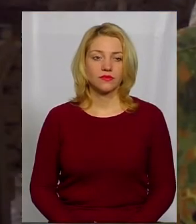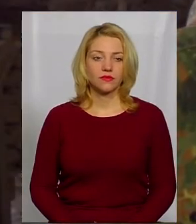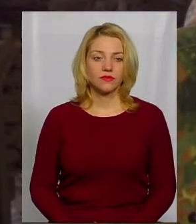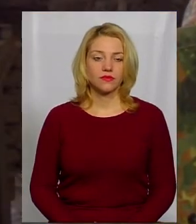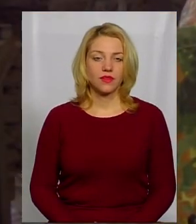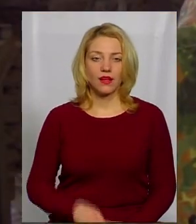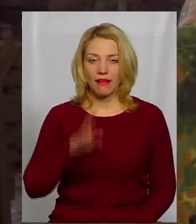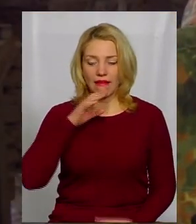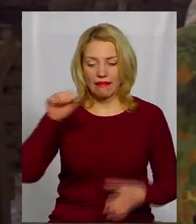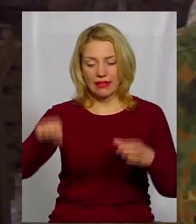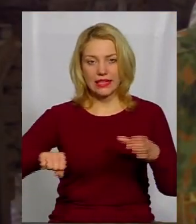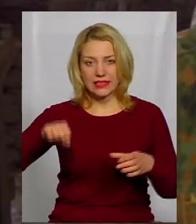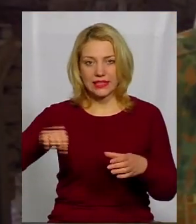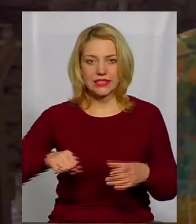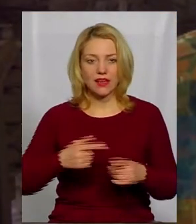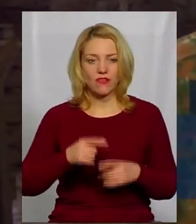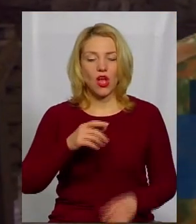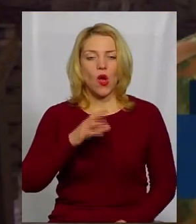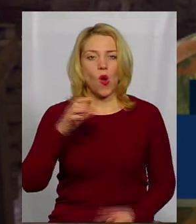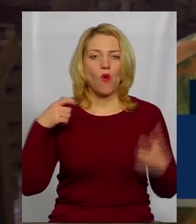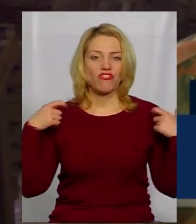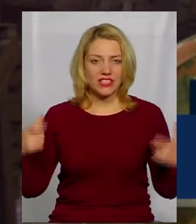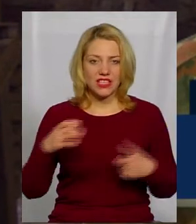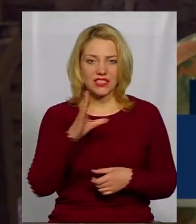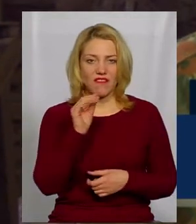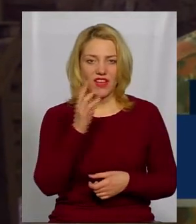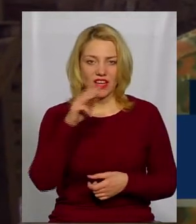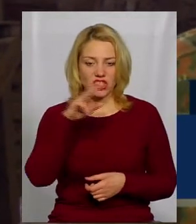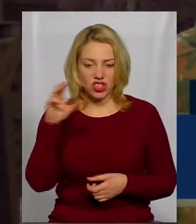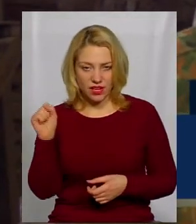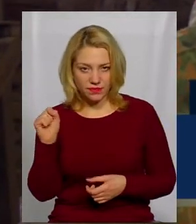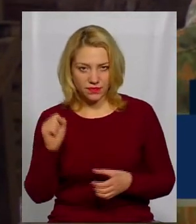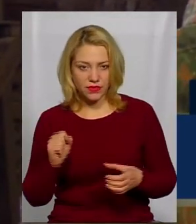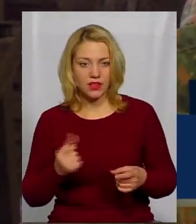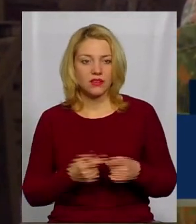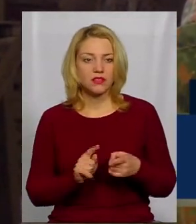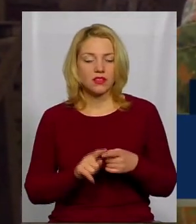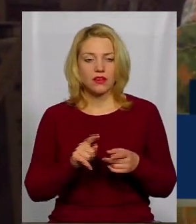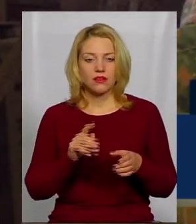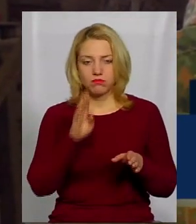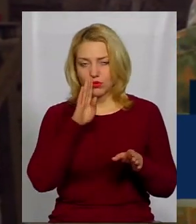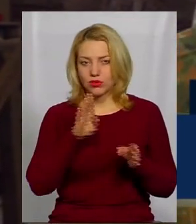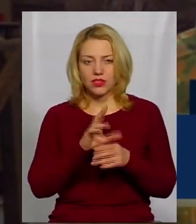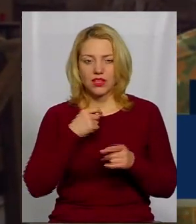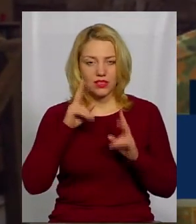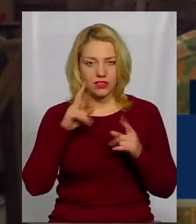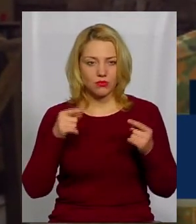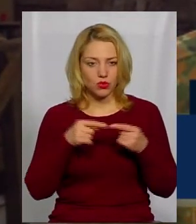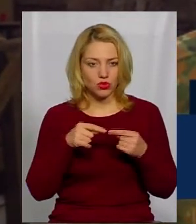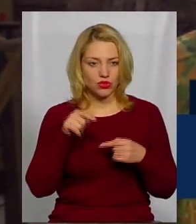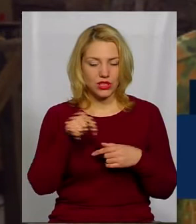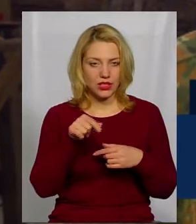Криниця в офіцерській вежі Меджебільської фортеці. Скоріше за все, ми поки що не знаємо її точне